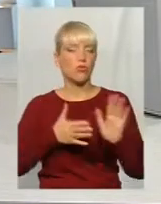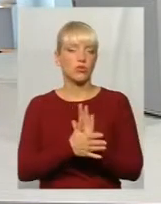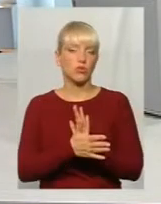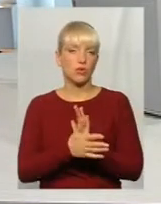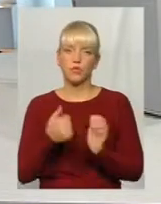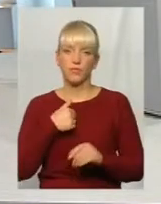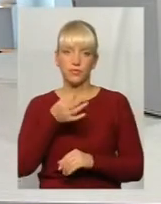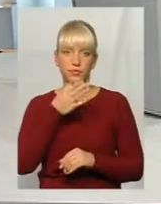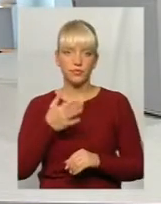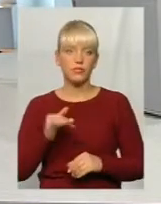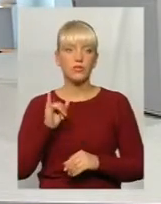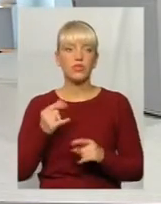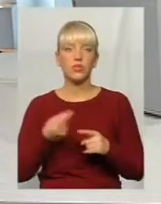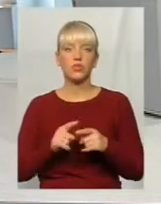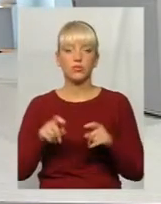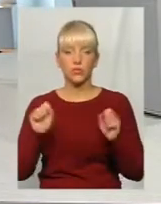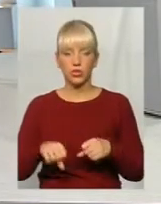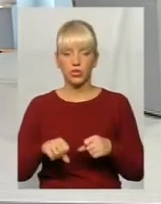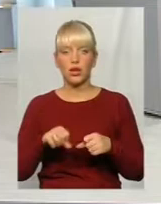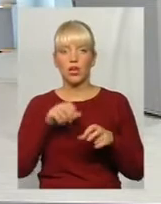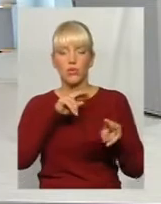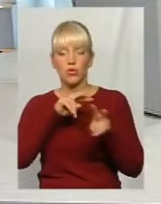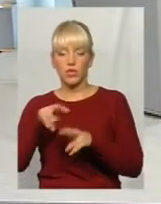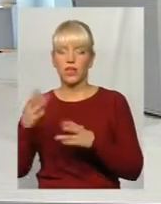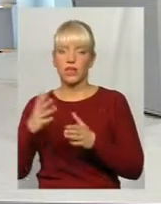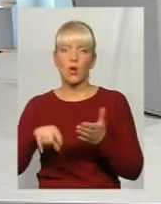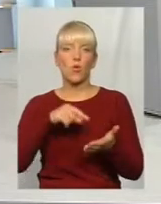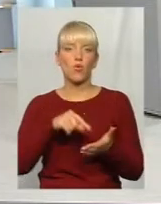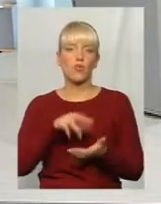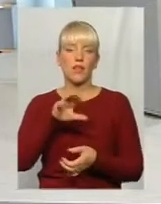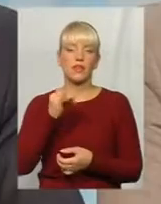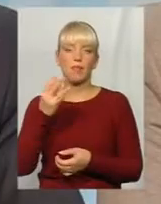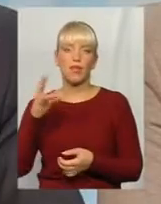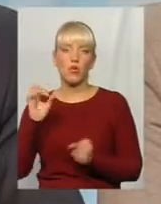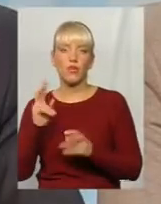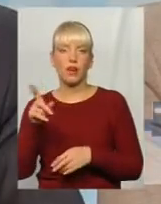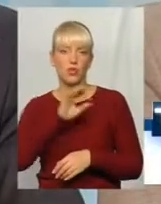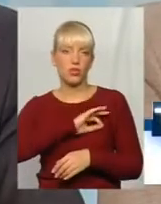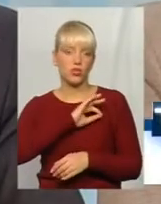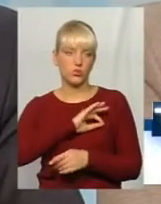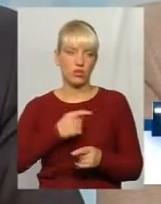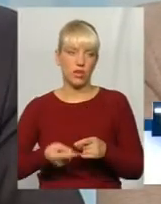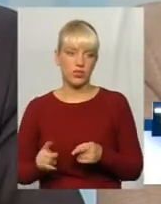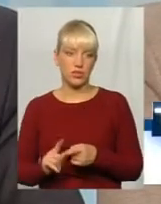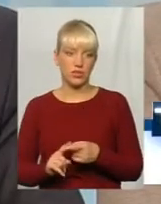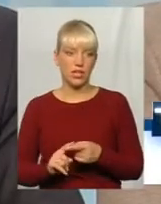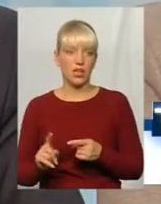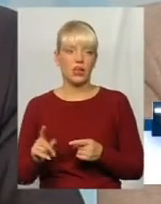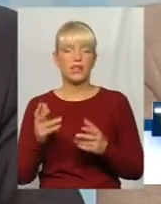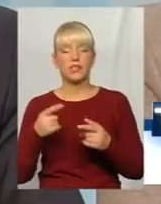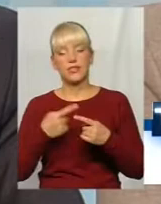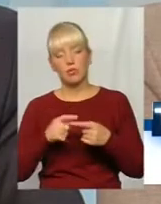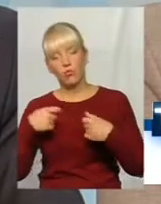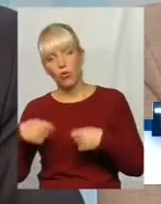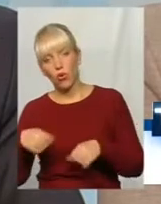прозоро, тим, що можна буде прослідкувати, яке комунальне майно, як ним розпереджаються, безпосередньо. Тобто це продаж, це